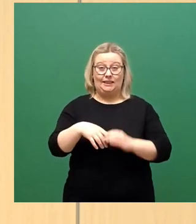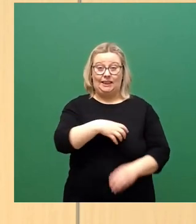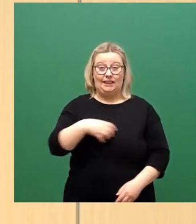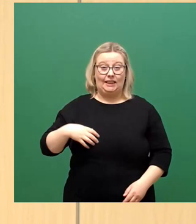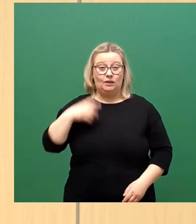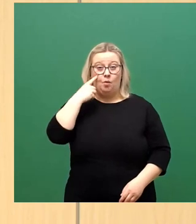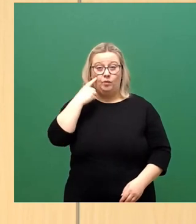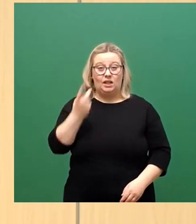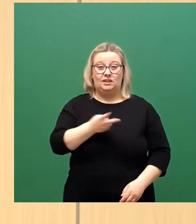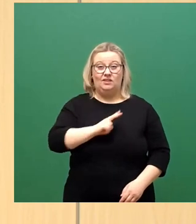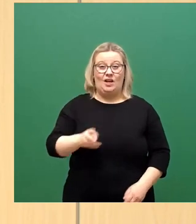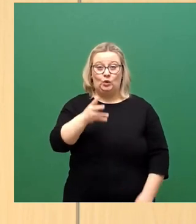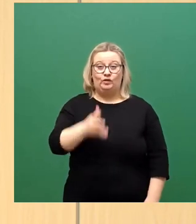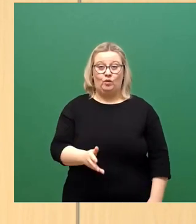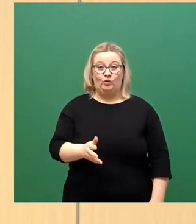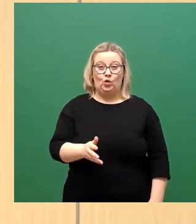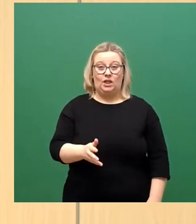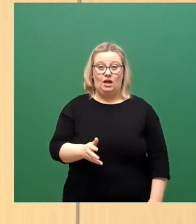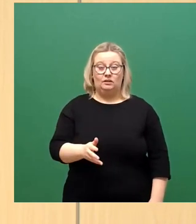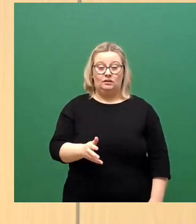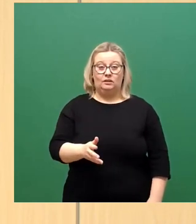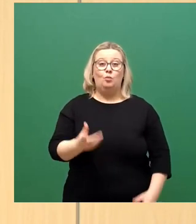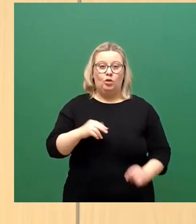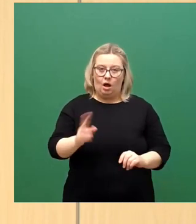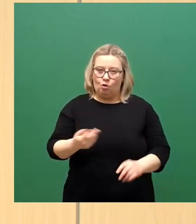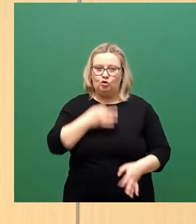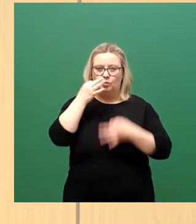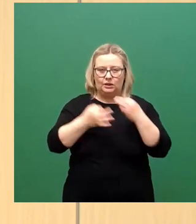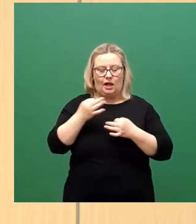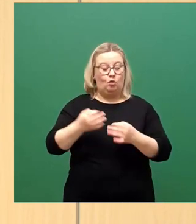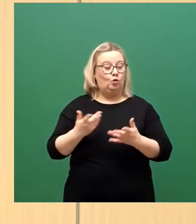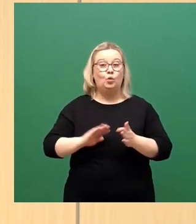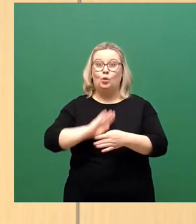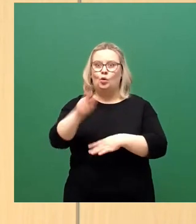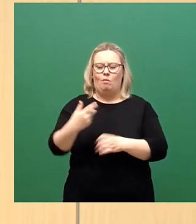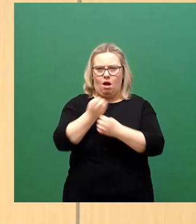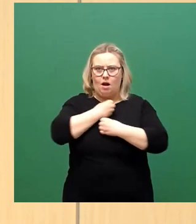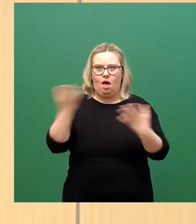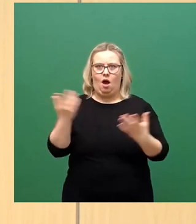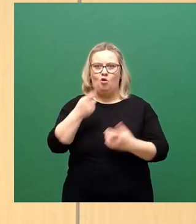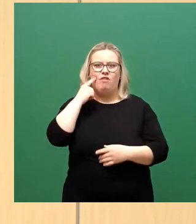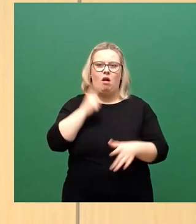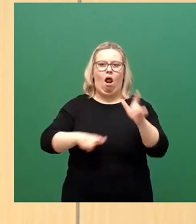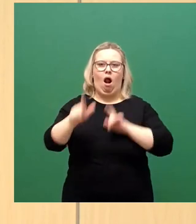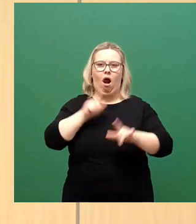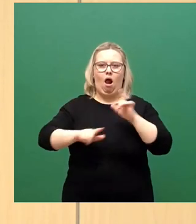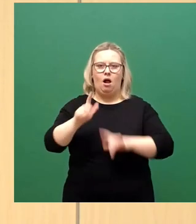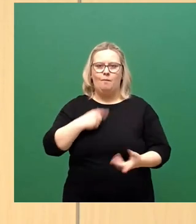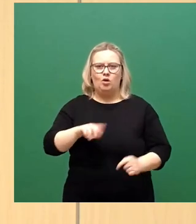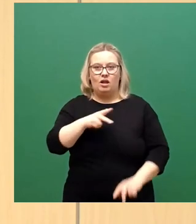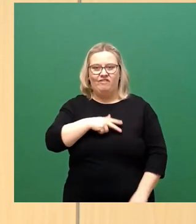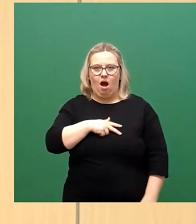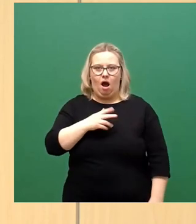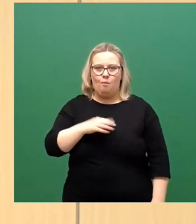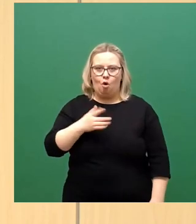.500 und es ist ganz deutlich und es ist überdeutlich und wer es leugnet, der hat wirklich zwei ganz große